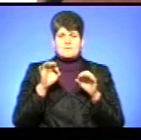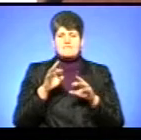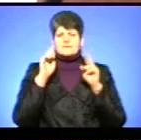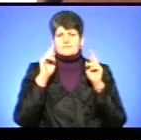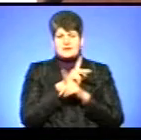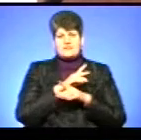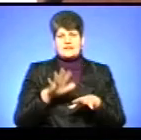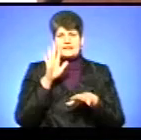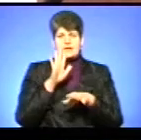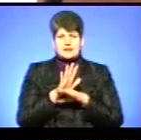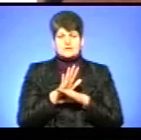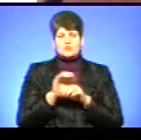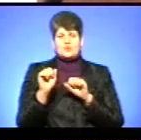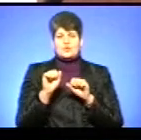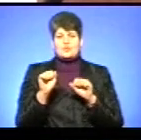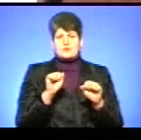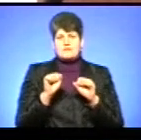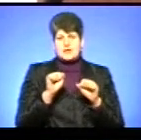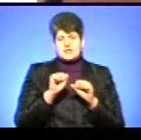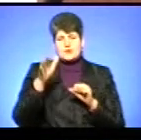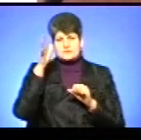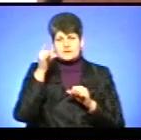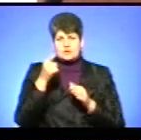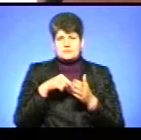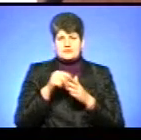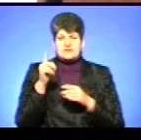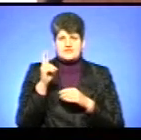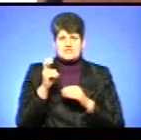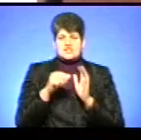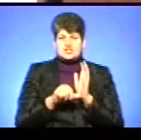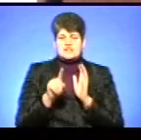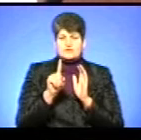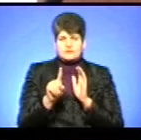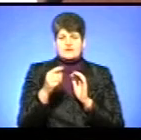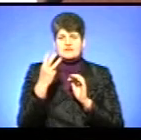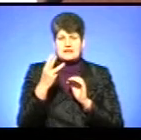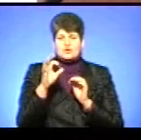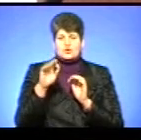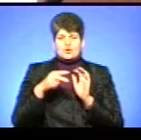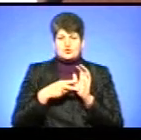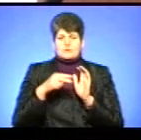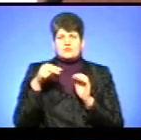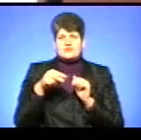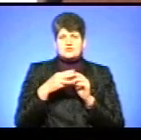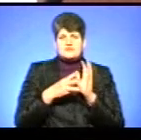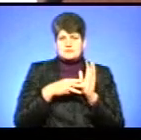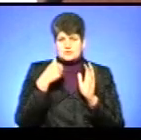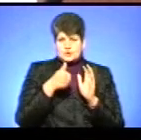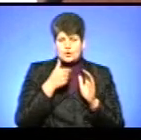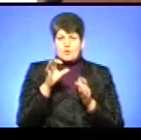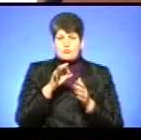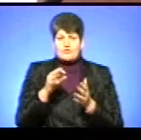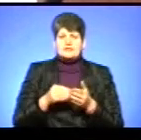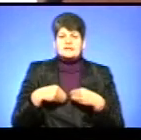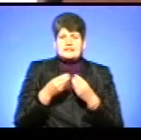наказ управління освіти і науки Тернопільської міської ради номер 261 від 3.07.18 року постановлення плати за